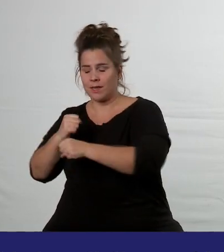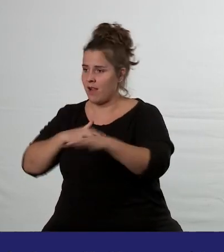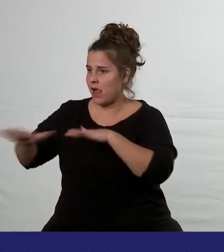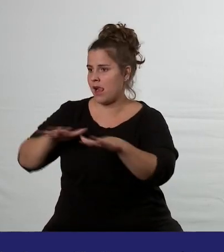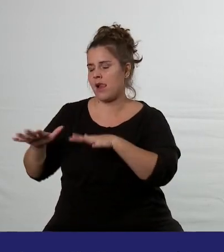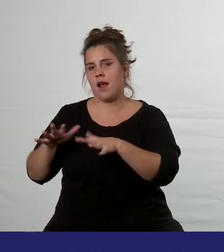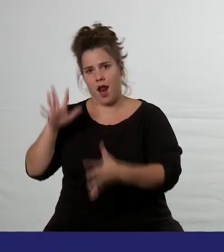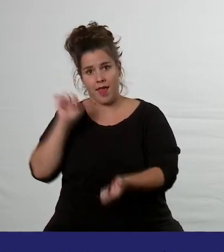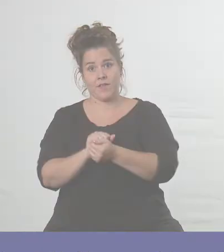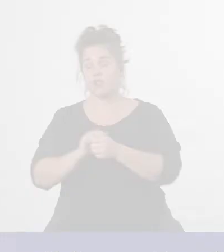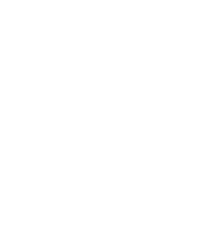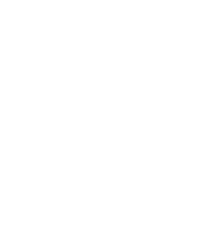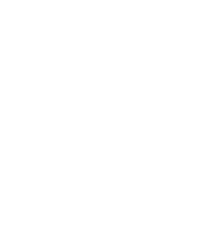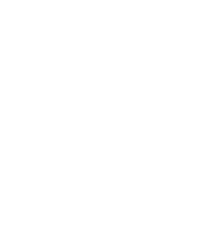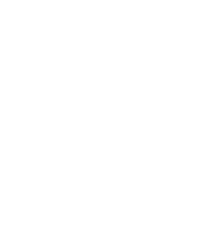zvládneme.